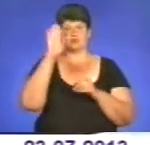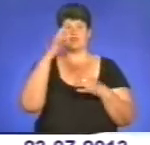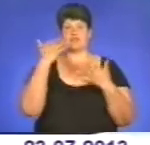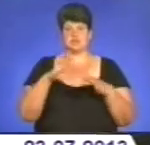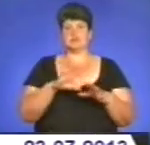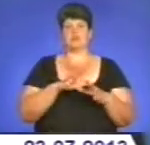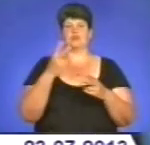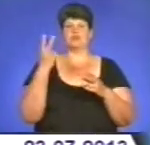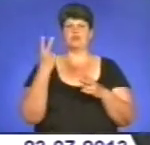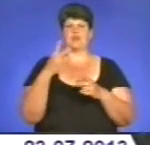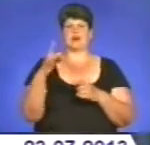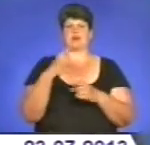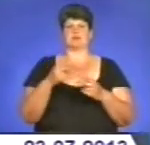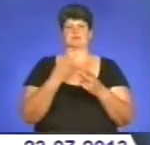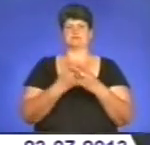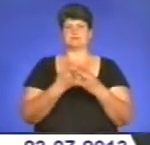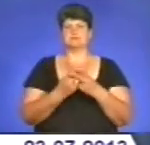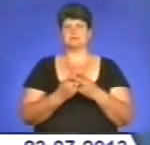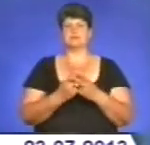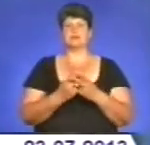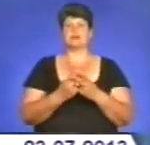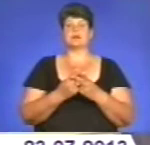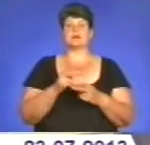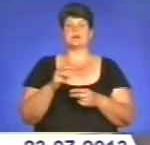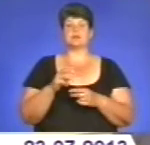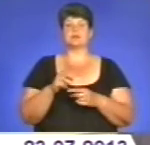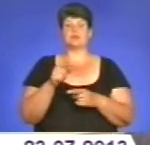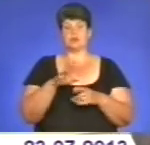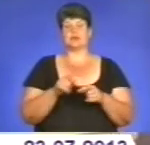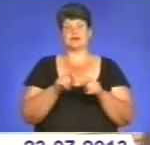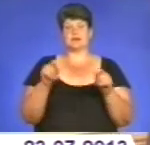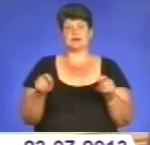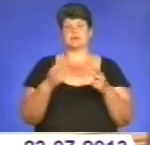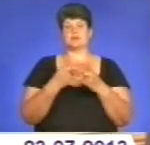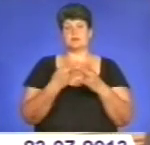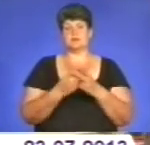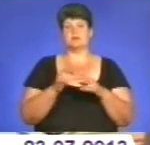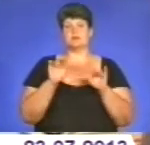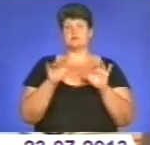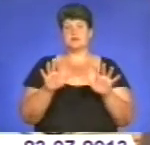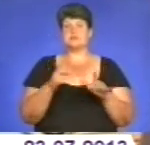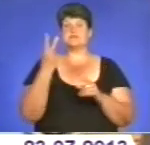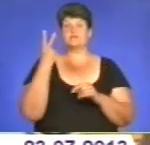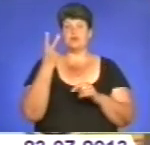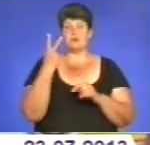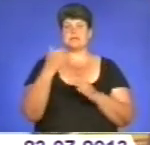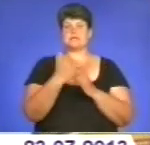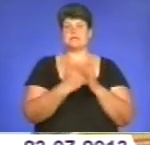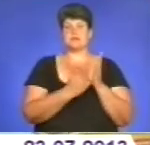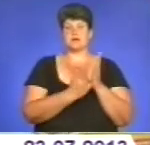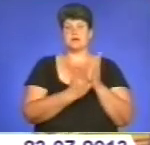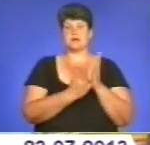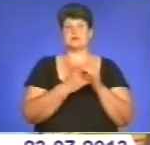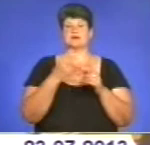минуле і був двічі суджений за майнові злочини. Відносно даного громадянина відкрито кримінальне провадження за двома статтями кримінального кодексу. Це